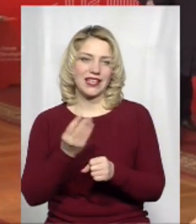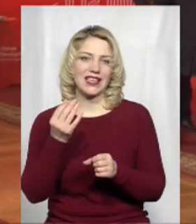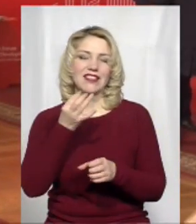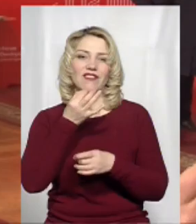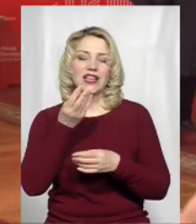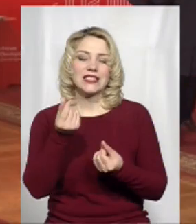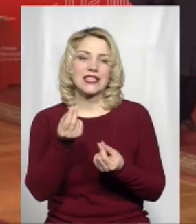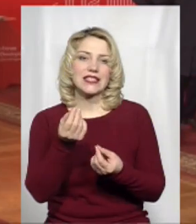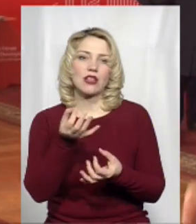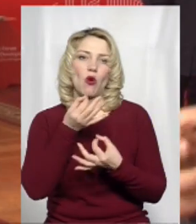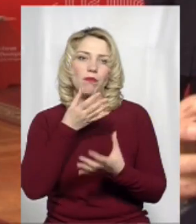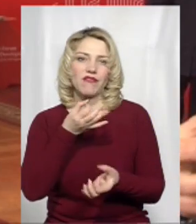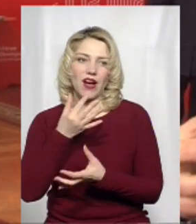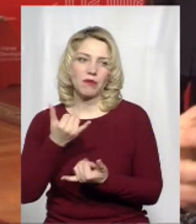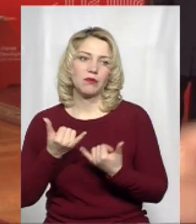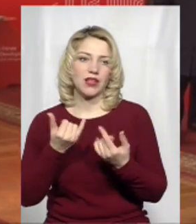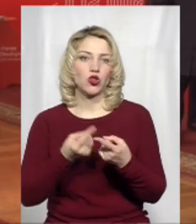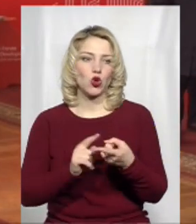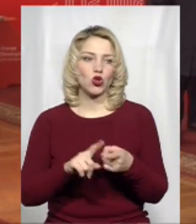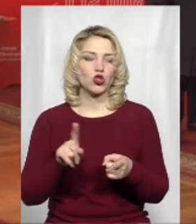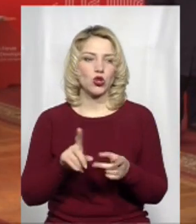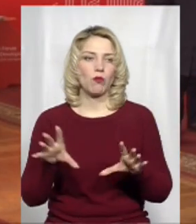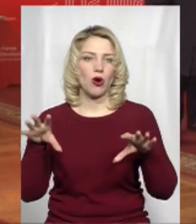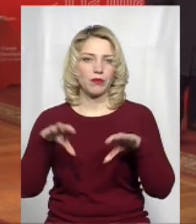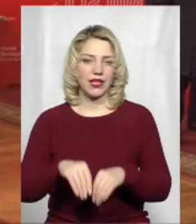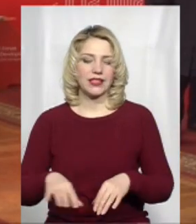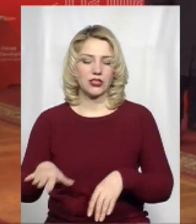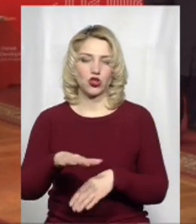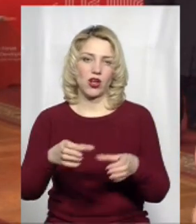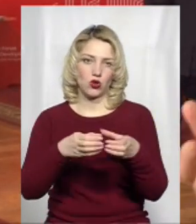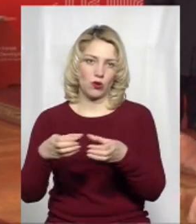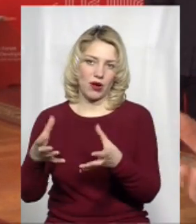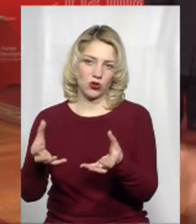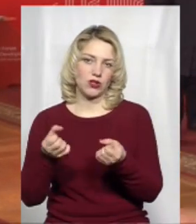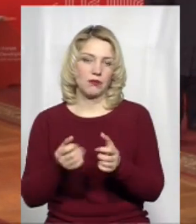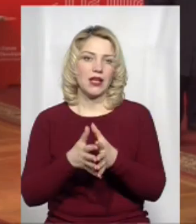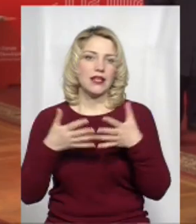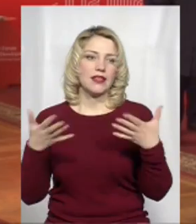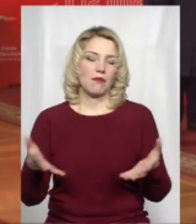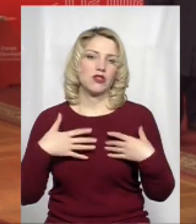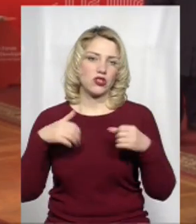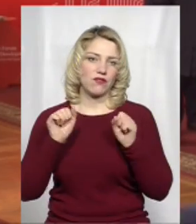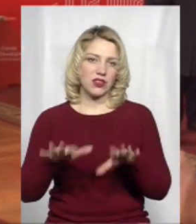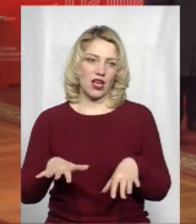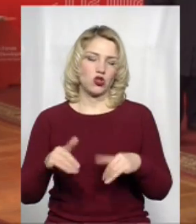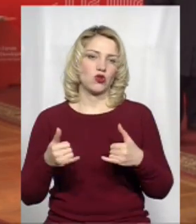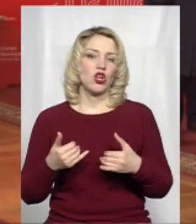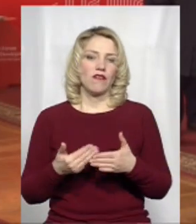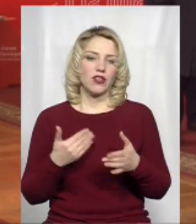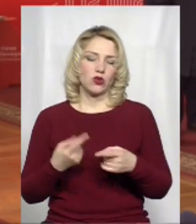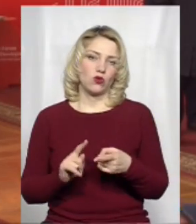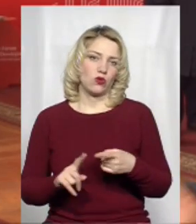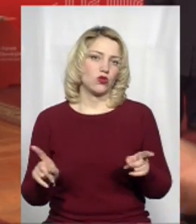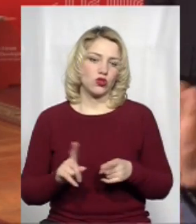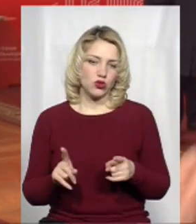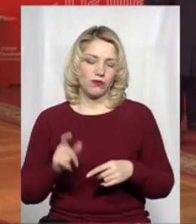привабливими для того, щоб саме об'єднані територіальні громади отримали найбільшу віддачу від того, що в Україну